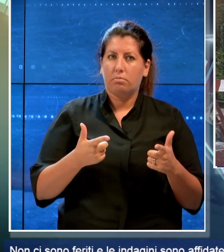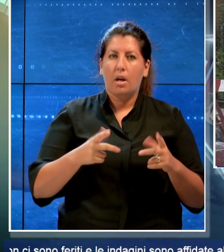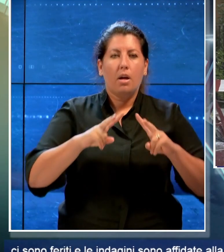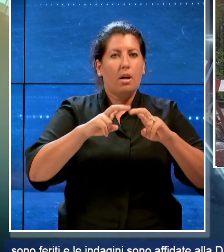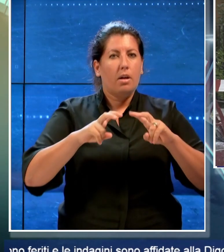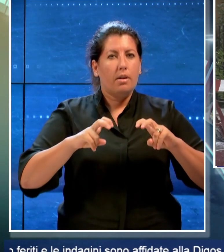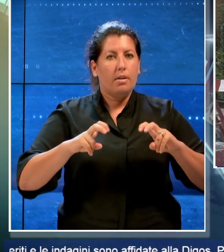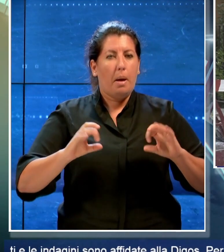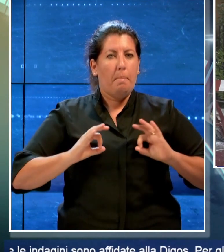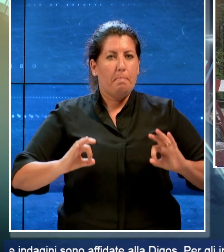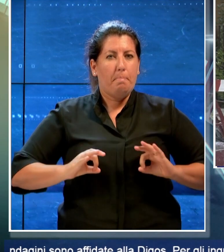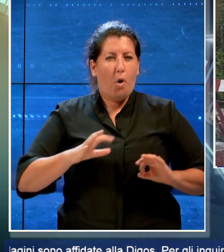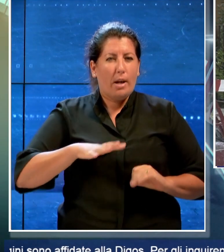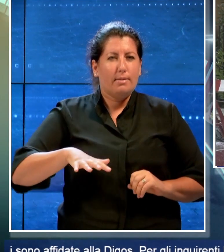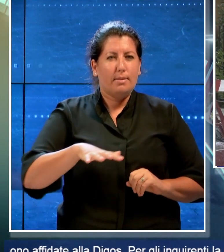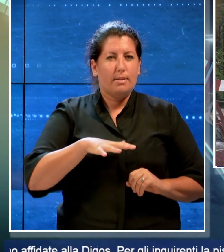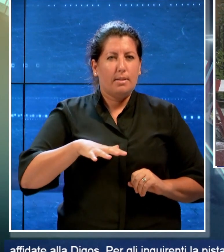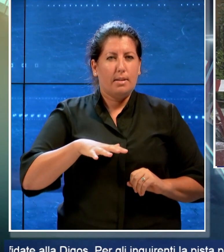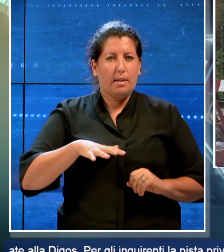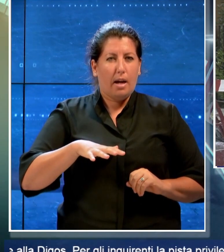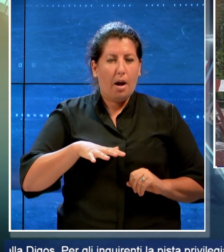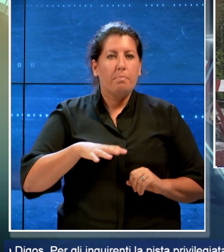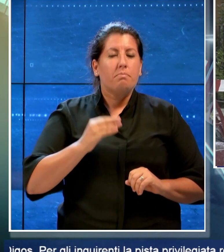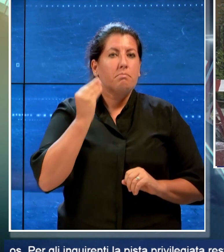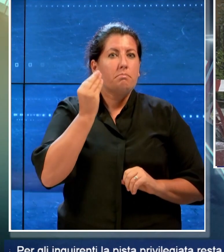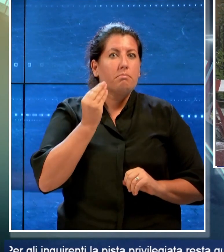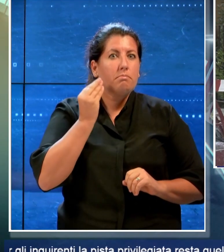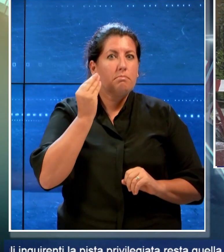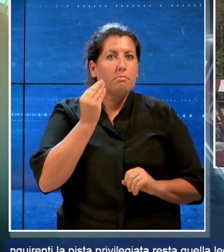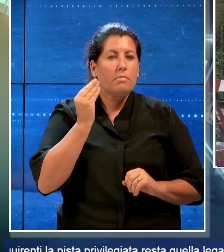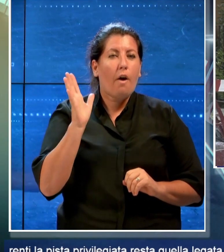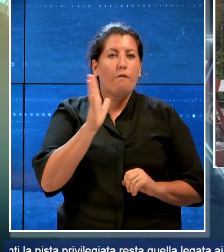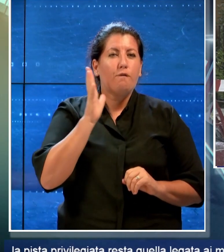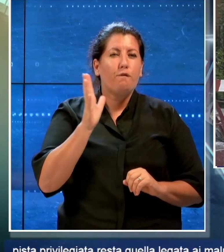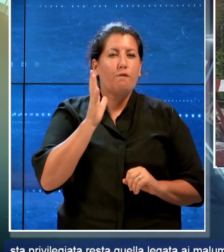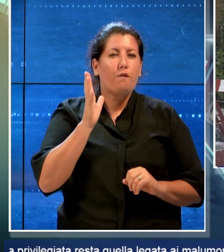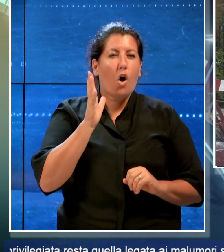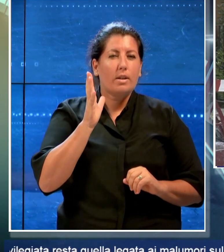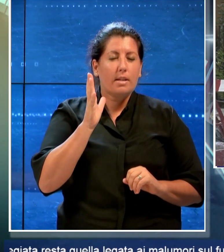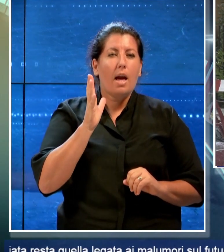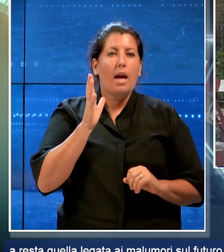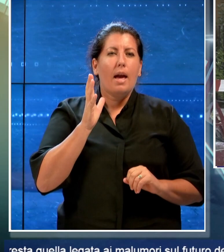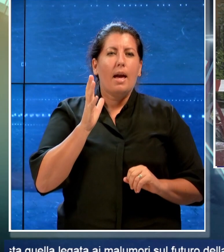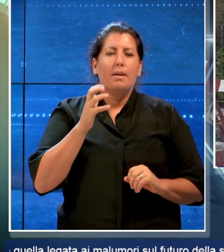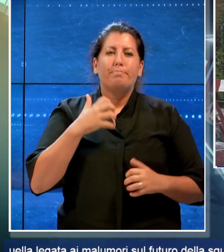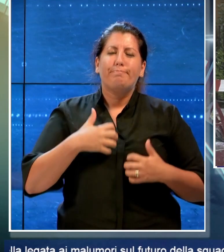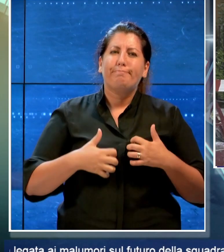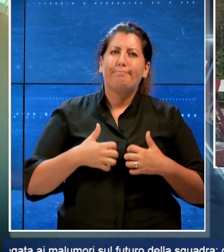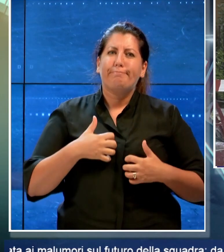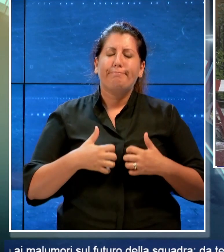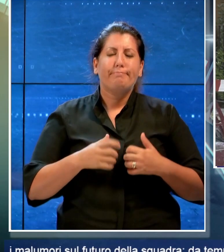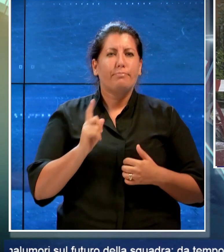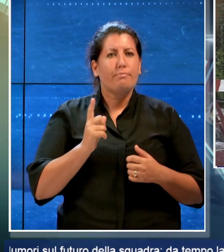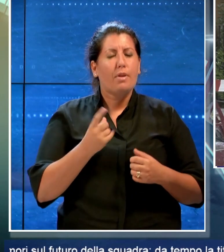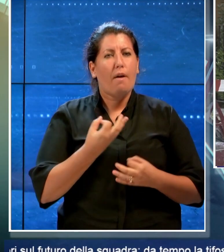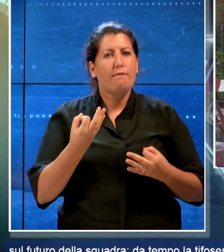alla Digos. Per gli inquirenti la pista privilegiata resta quella legata ai malumori sul futuro della